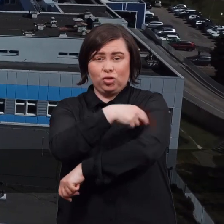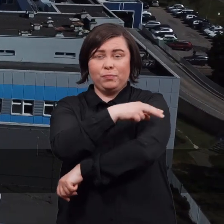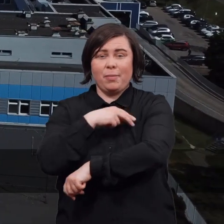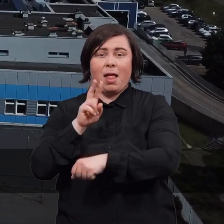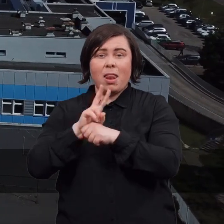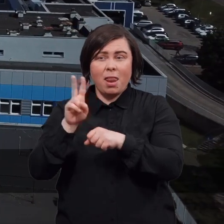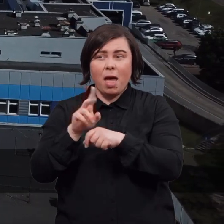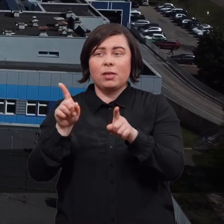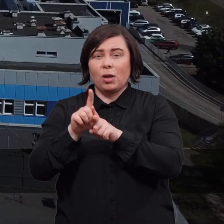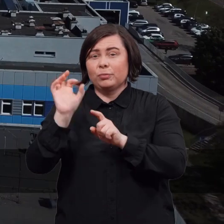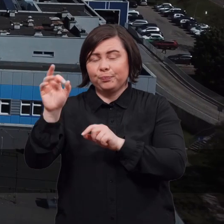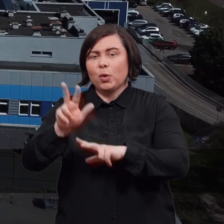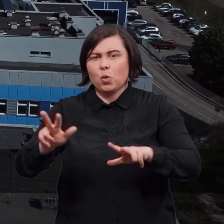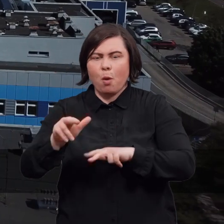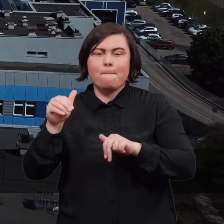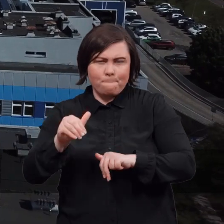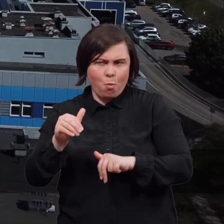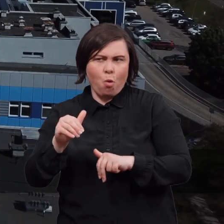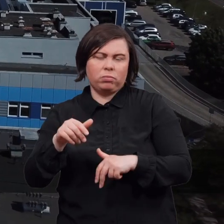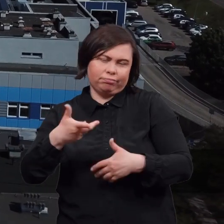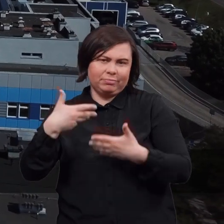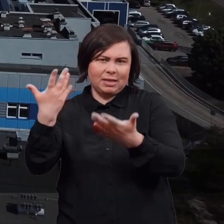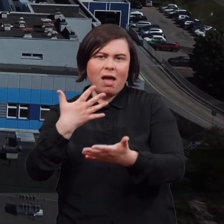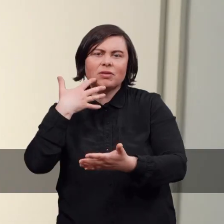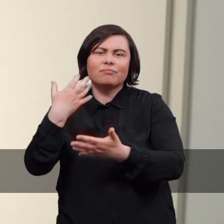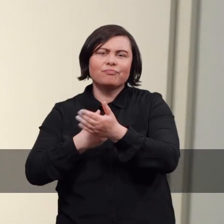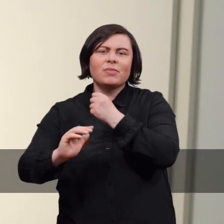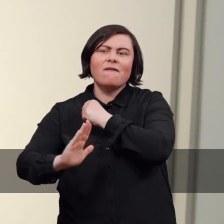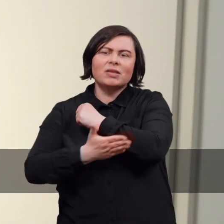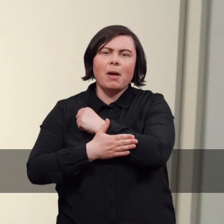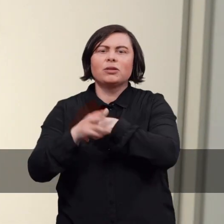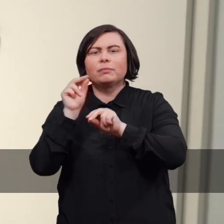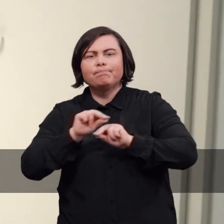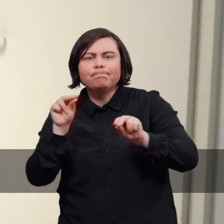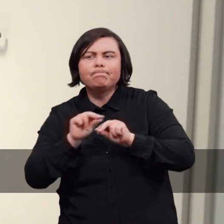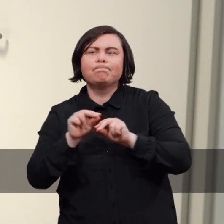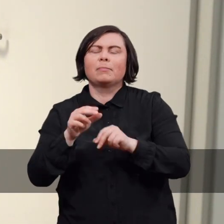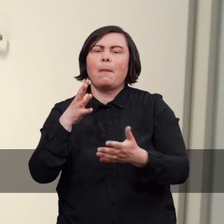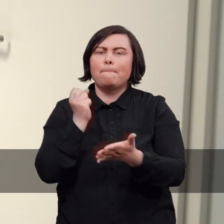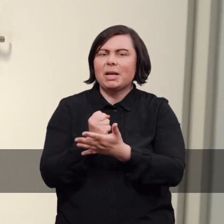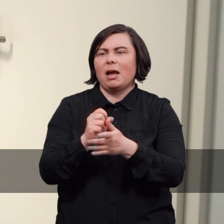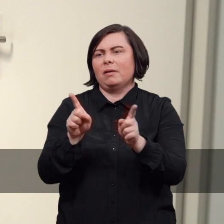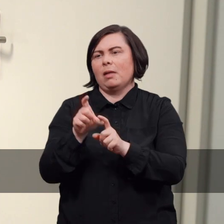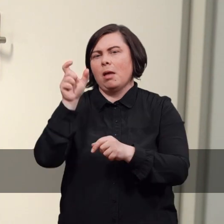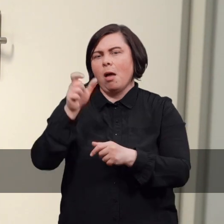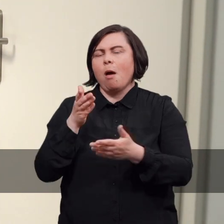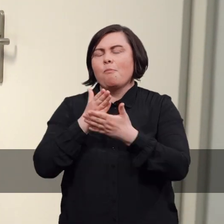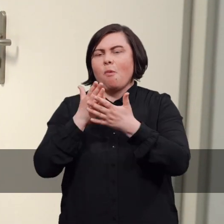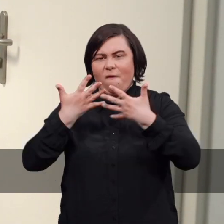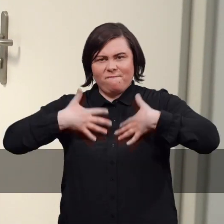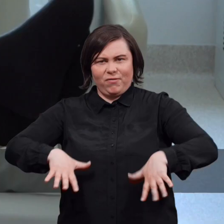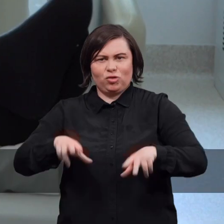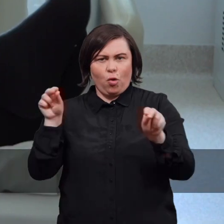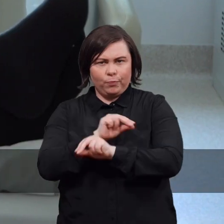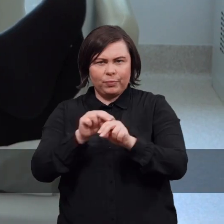Specjalistycznego w Legnicy pacjenci oraz ich rodziny będą mogli liczyć m.in. na wsparcie terapeutyczne, wsparcie prawne i